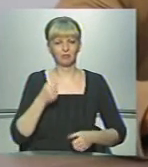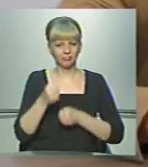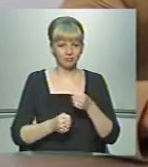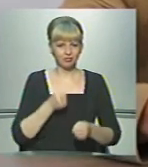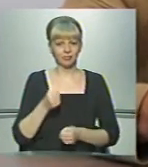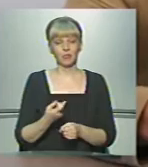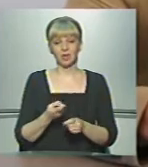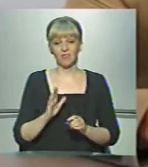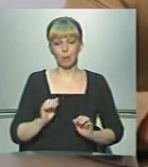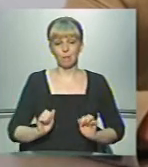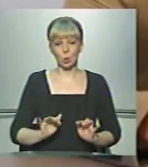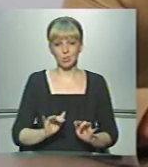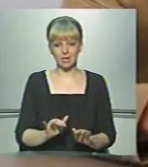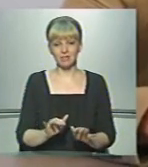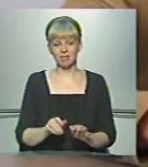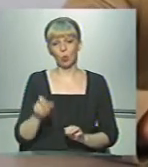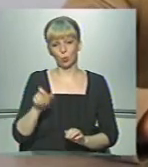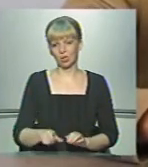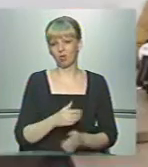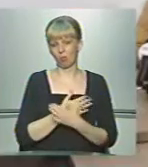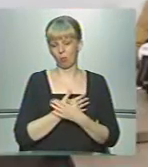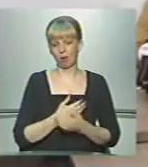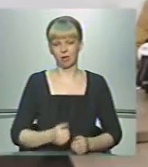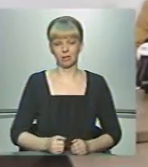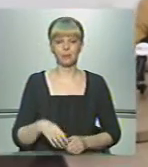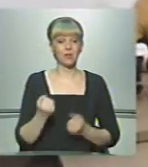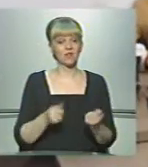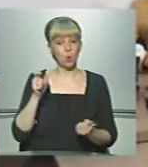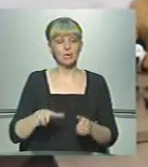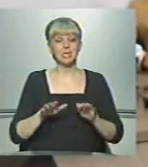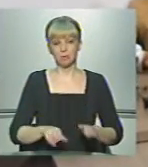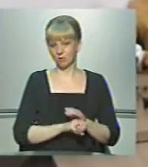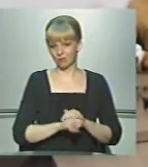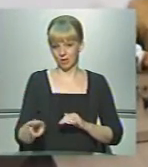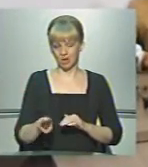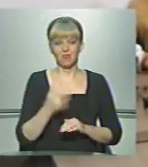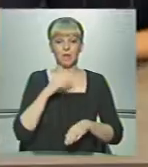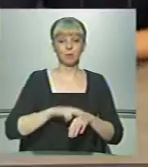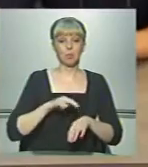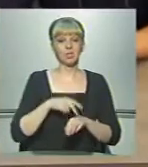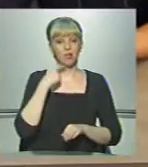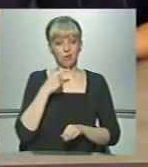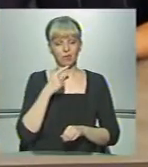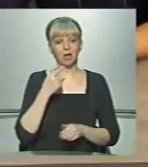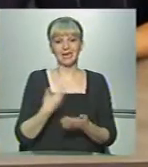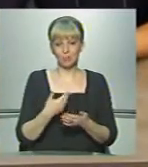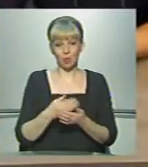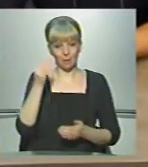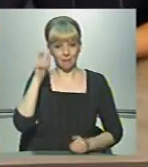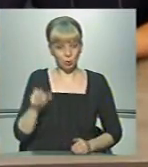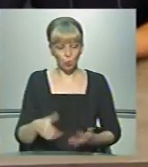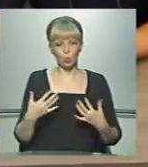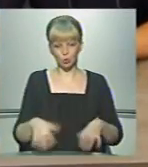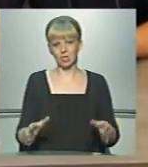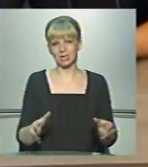В процесі людина померла». А водій з місця втік. В Нацполіції кажуть, імовірного підозрюваного